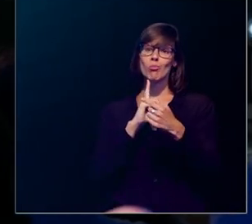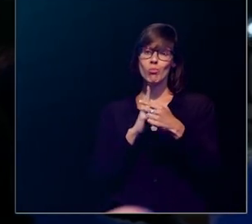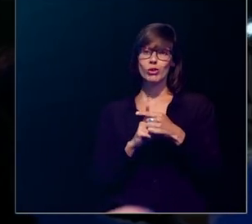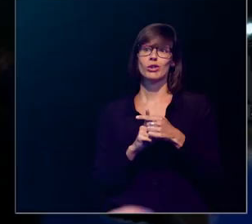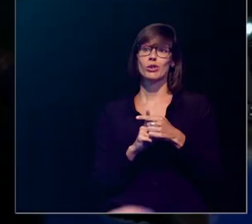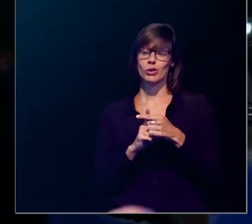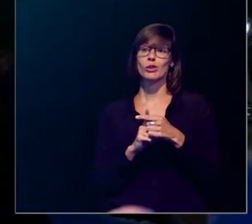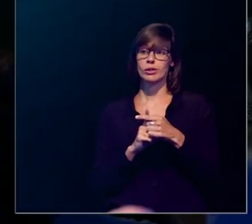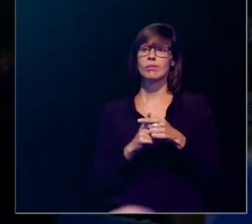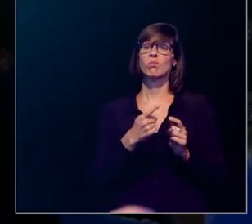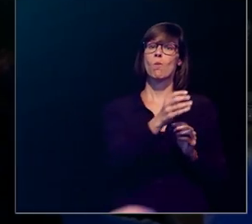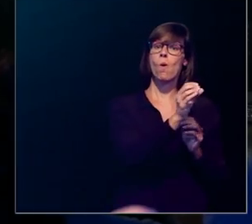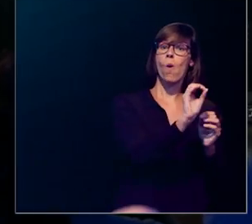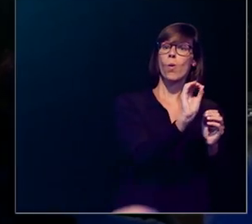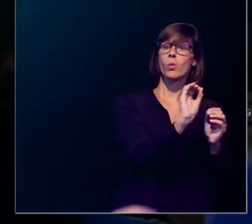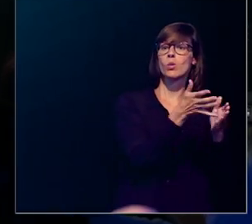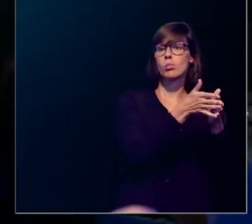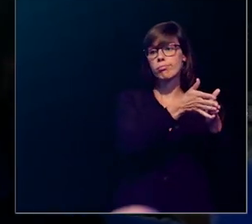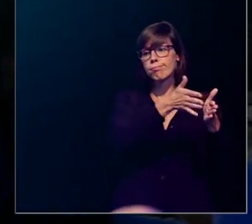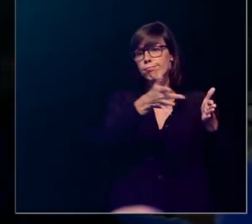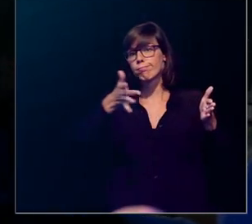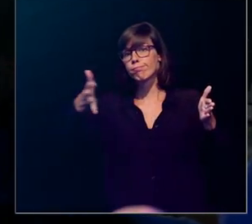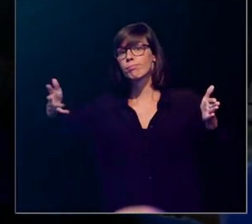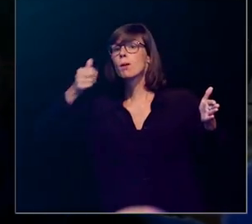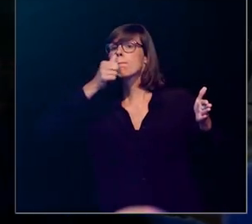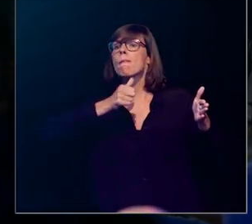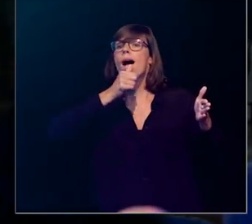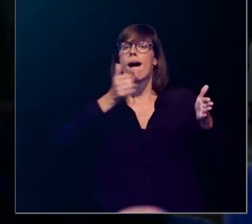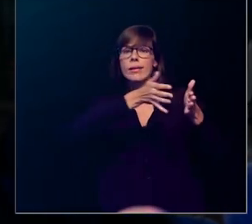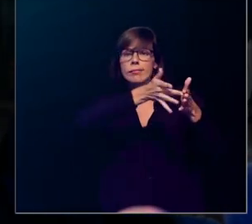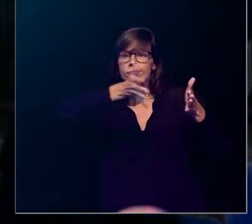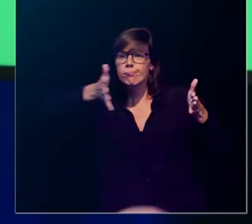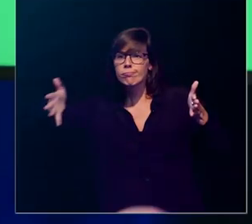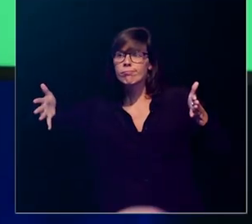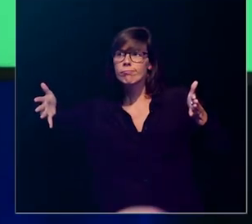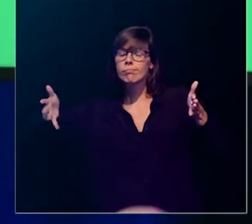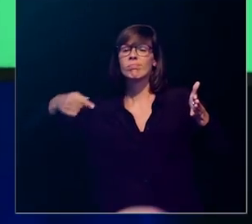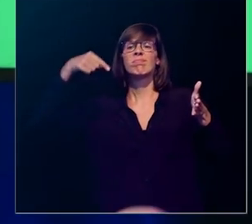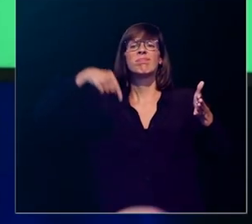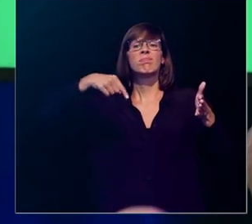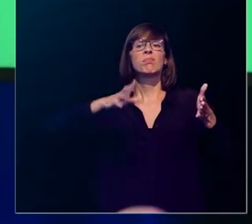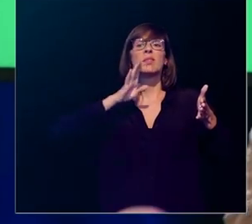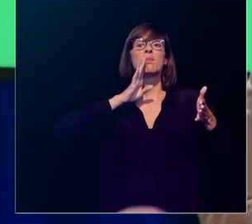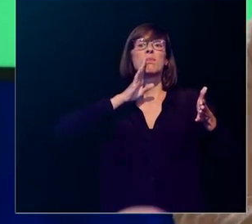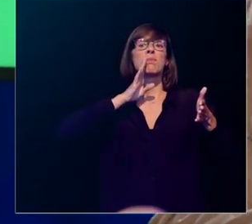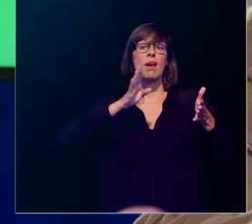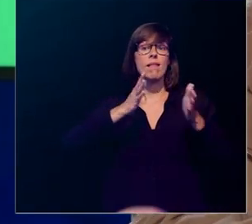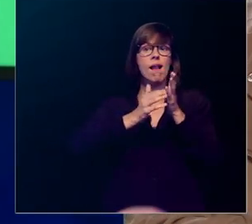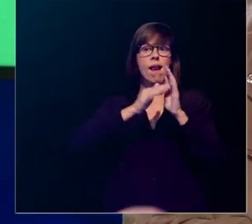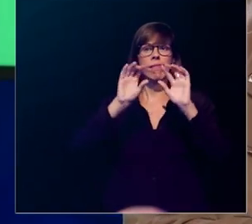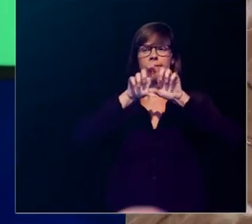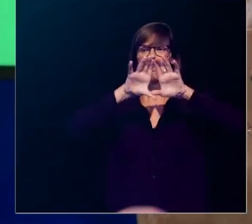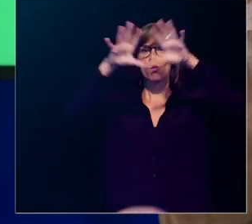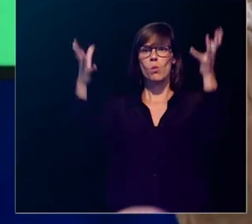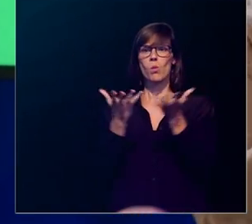ongeveer in maart, in onze breedtegraad, de zon onvoldoende hoog boven de horizon